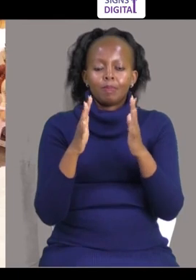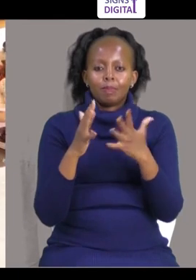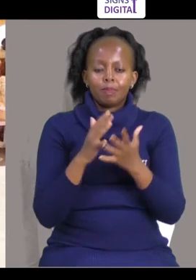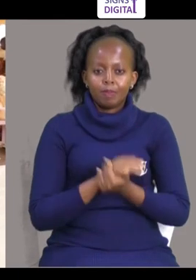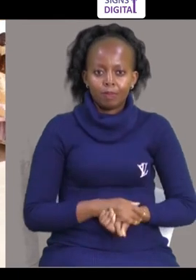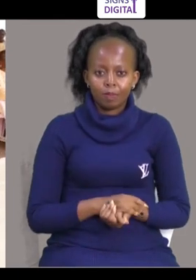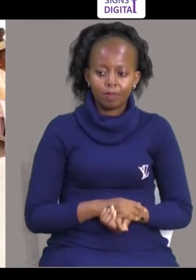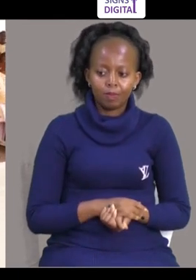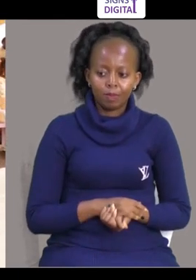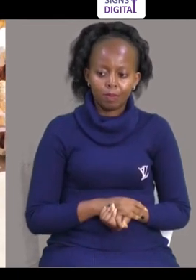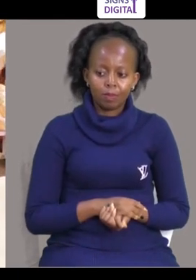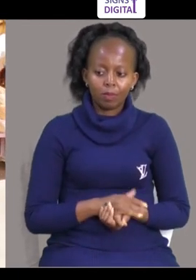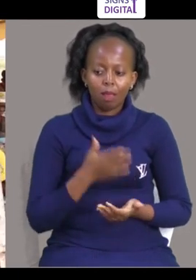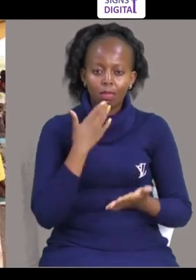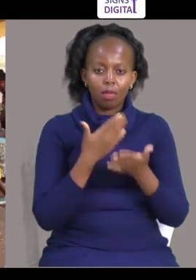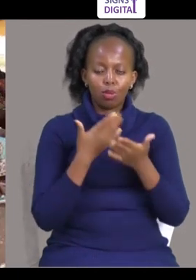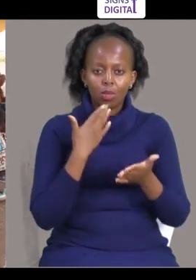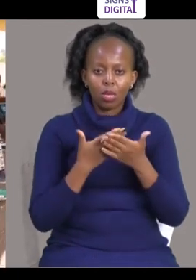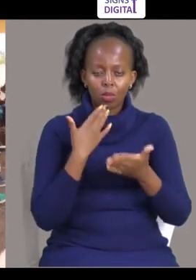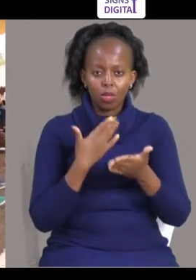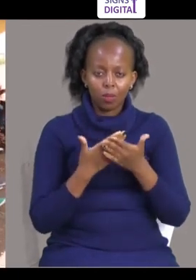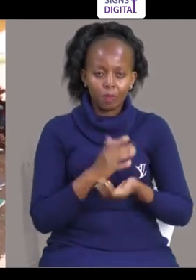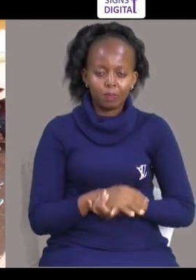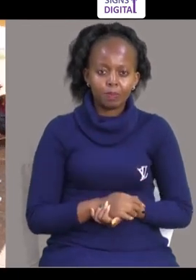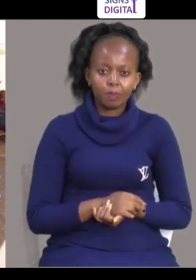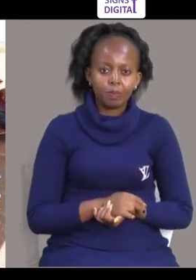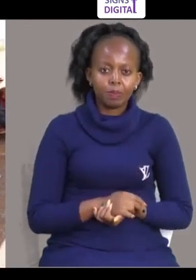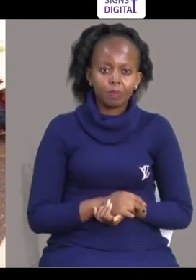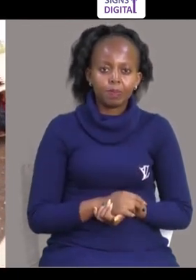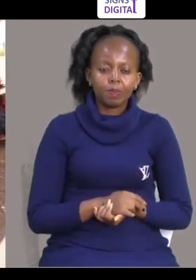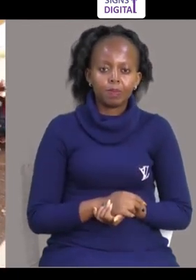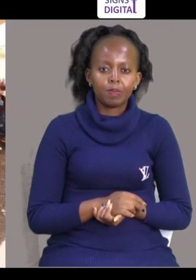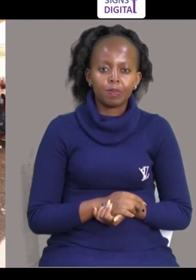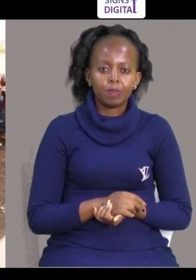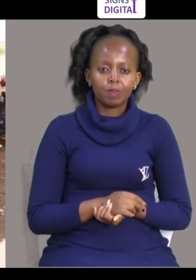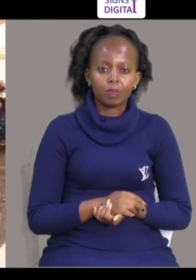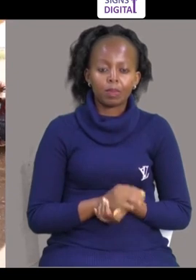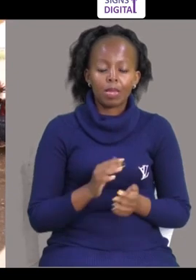Tuwafigia makofi wanapokuja Asante sana Asante sana